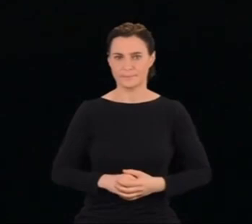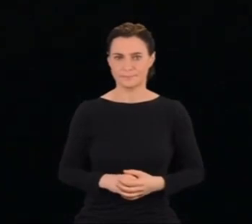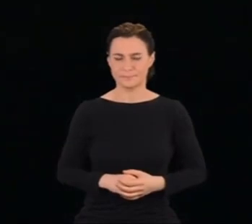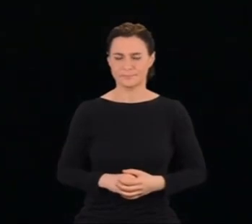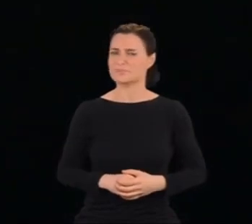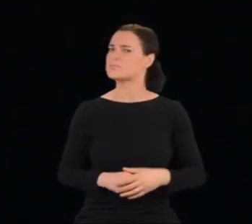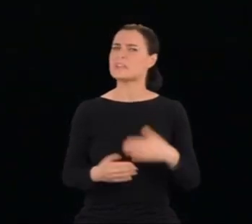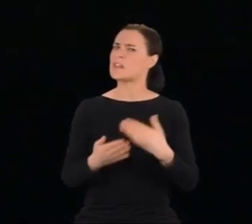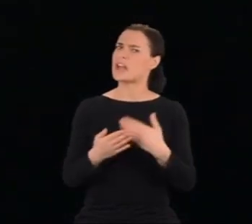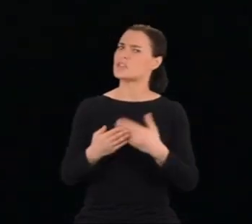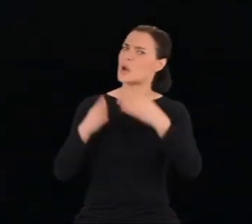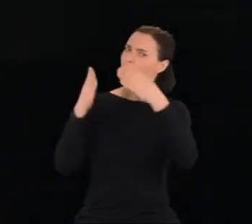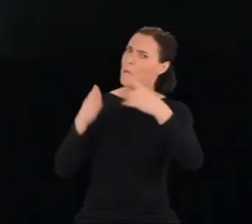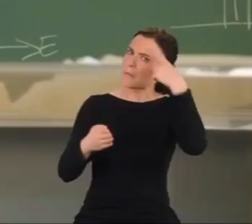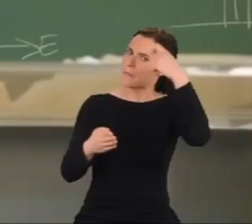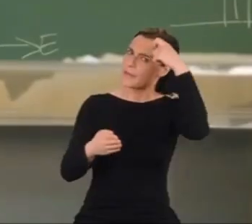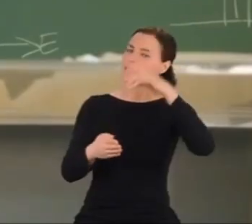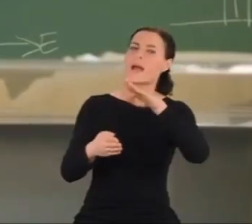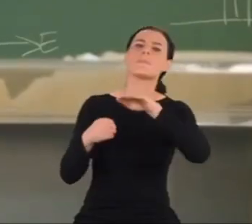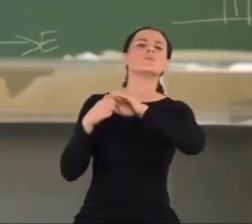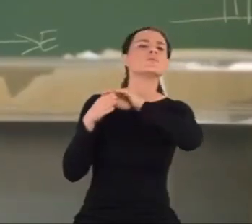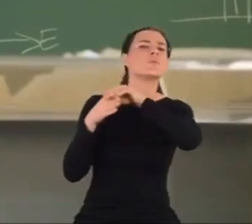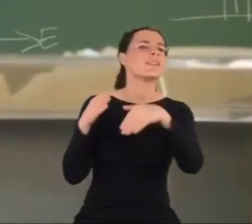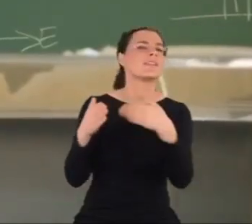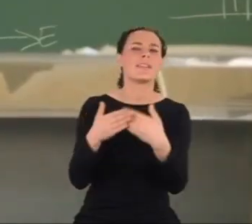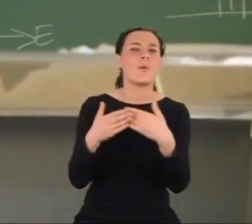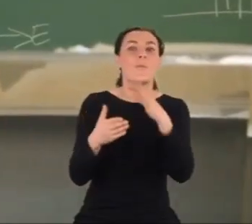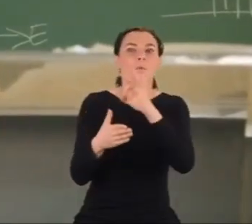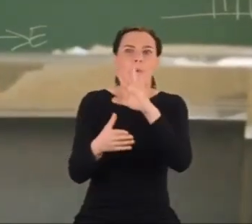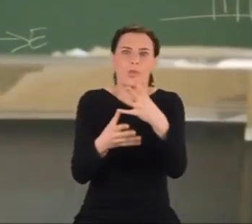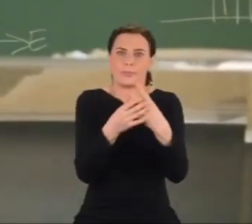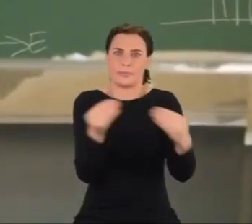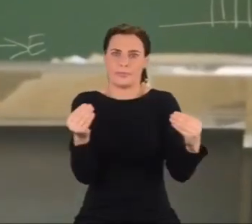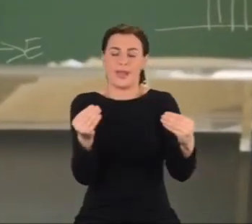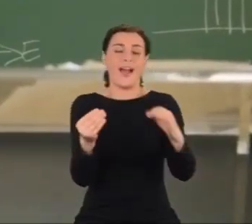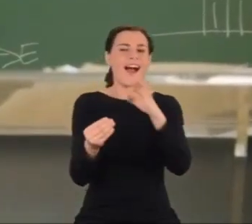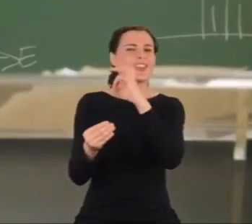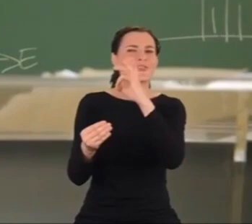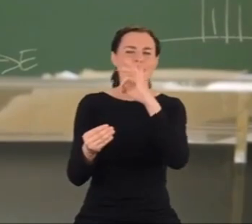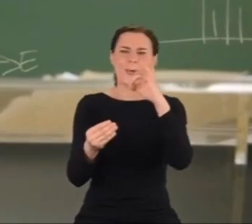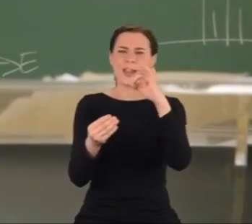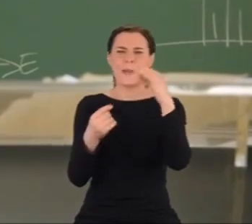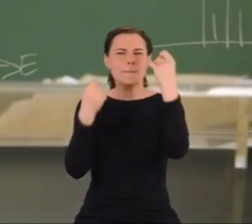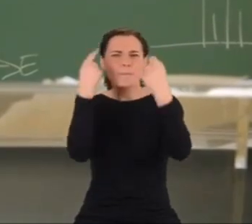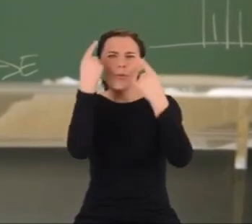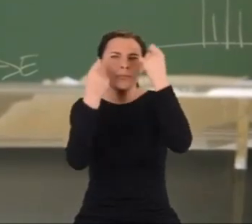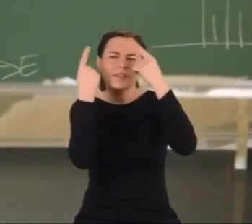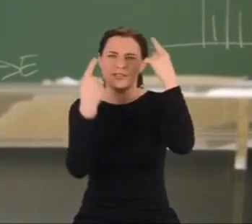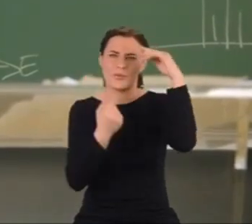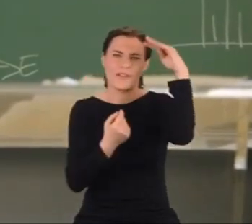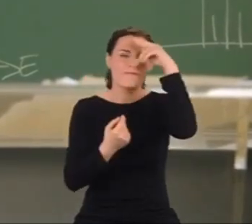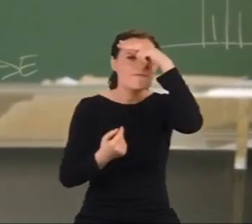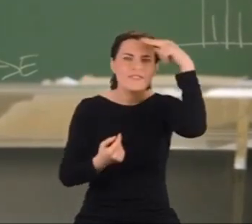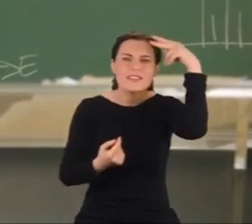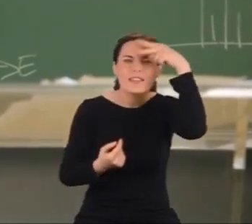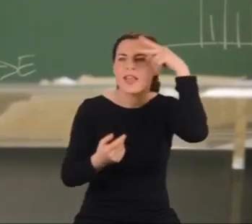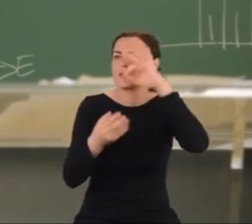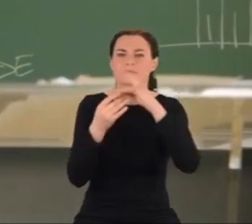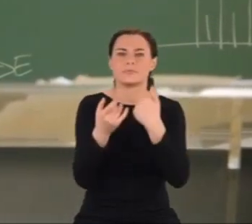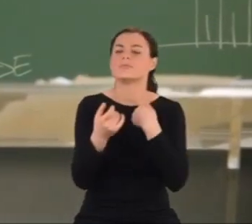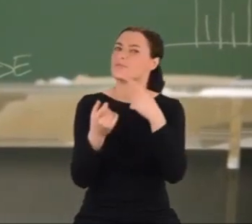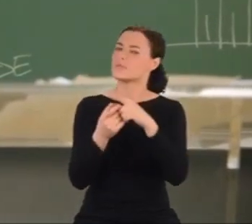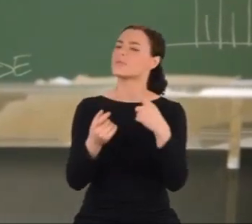wszystkim ze względu na jego zaginięcie. Jego prace naukowe zeszły na drugi plan. Warto więc przypominać o jego rewolucyjnych